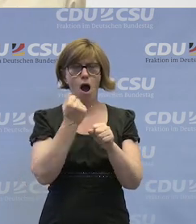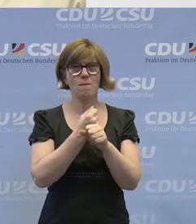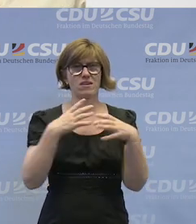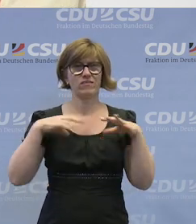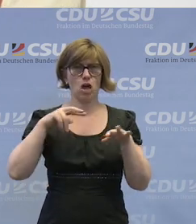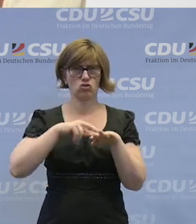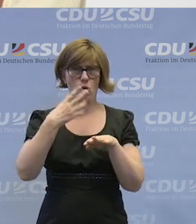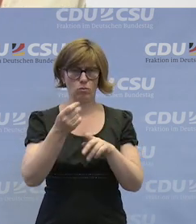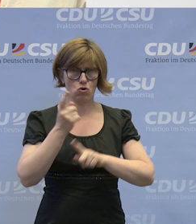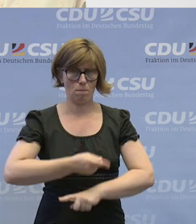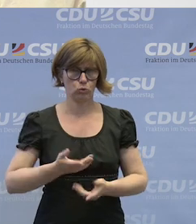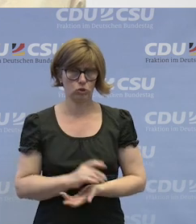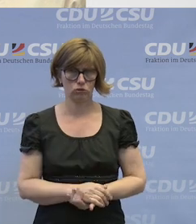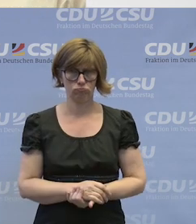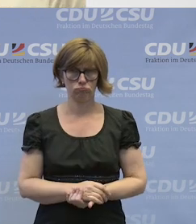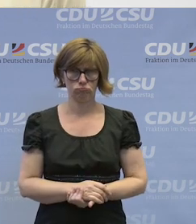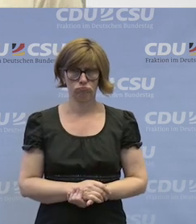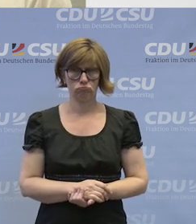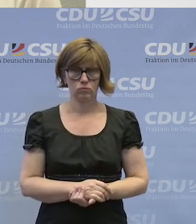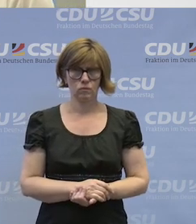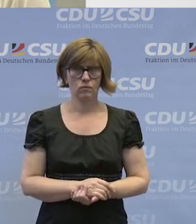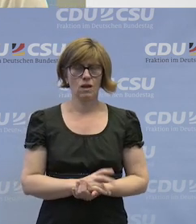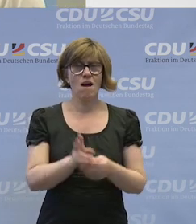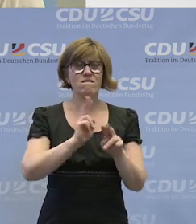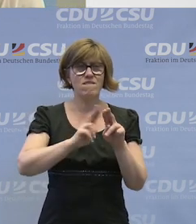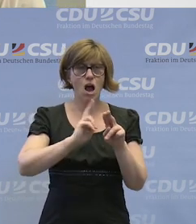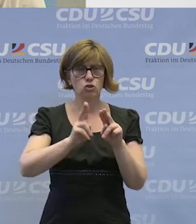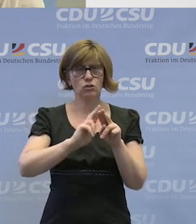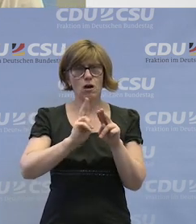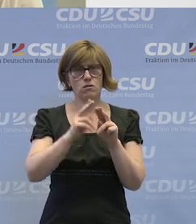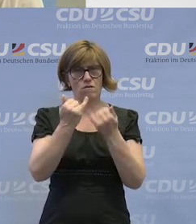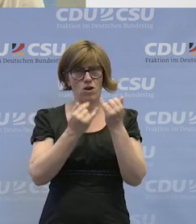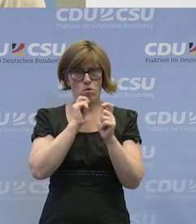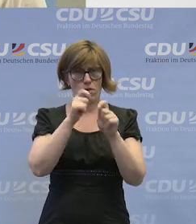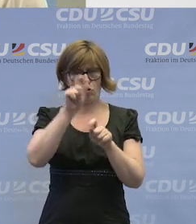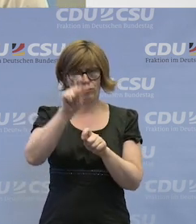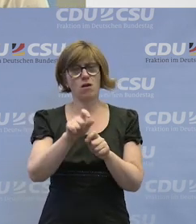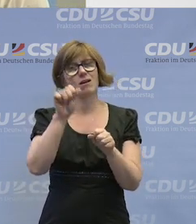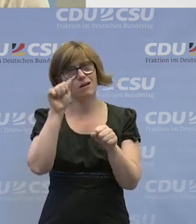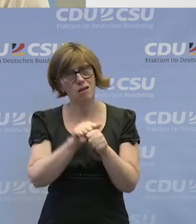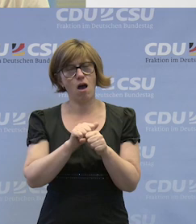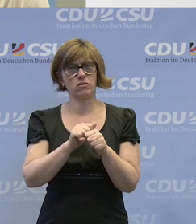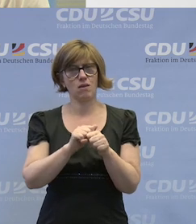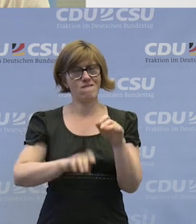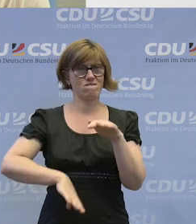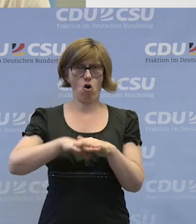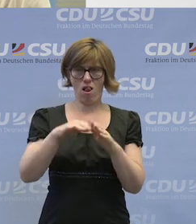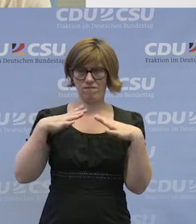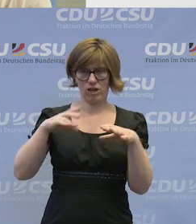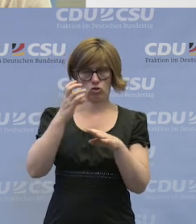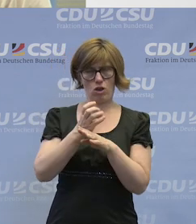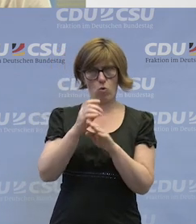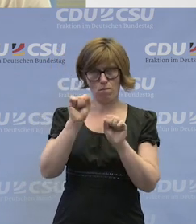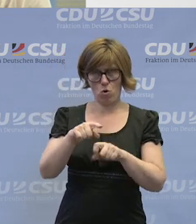freigestellt werden. In Werkstätten kann die Frauenbeauftragte sogar eine volle Freistellung bekommen.